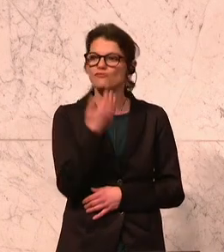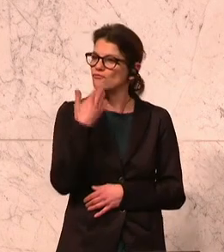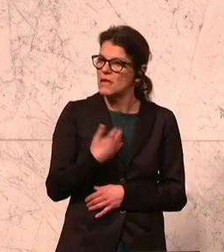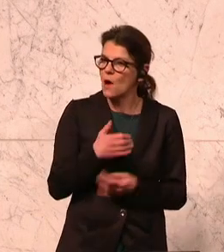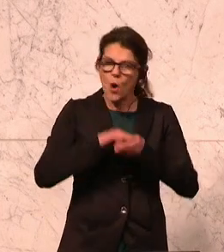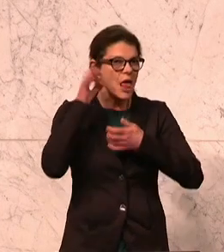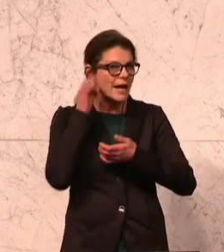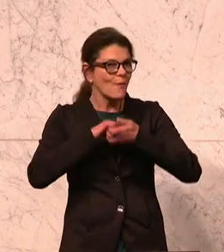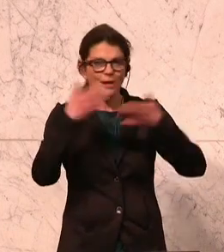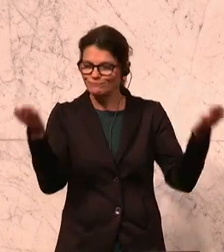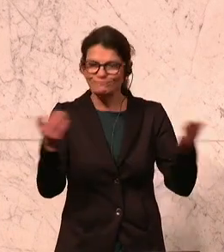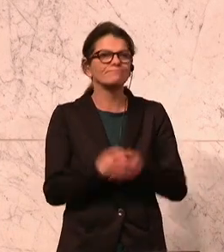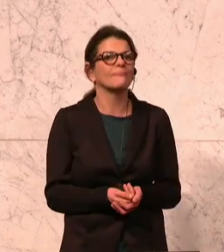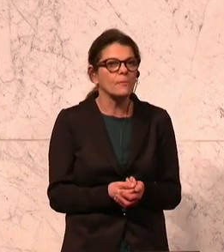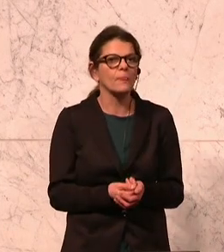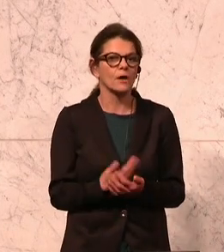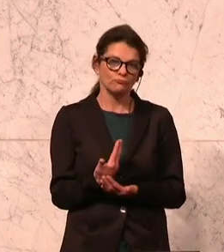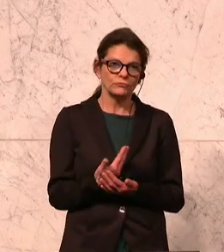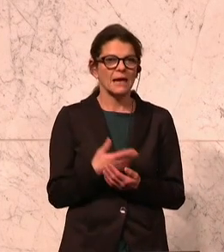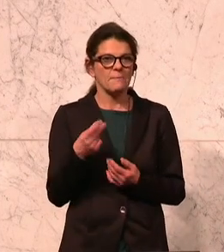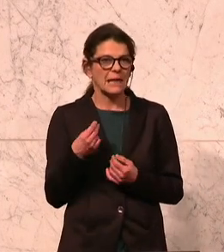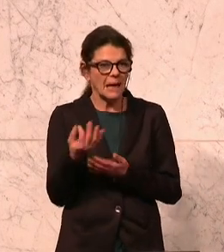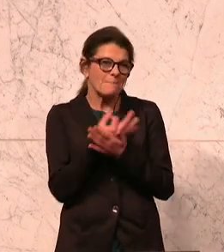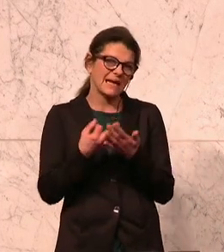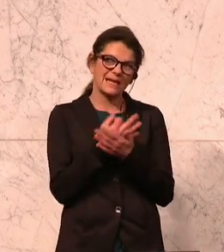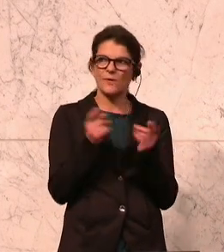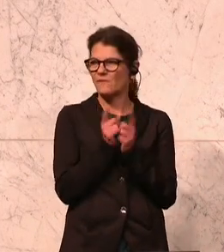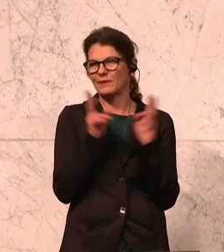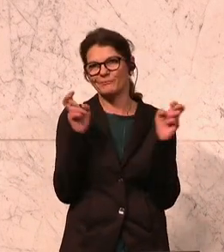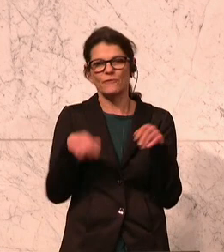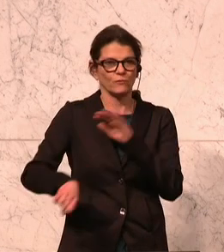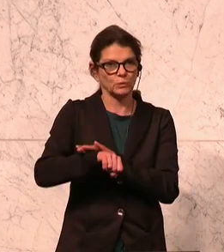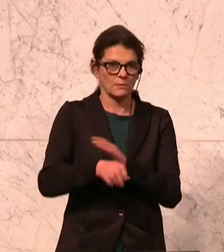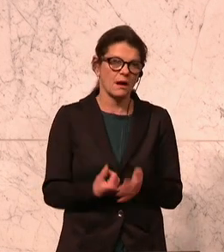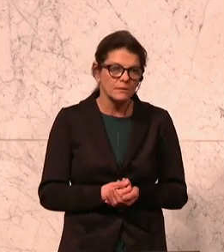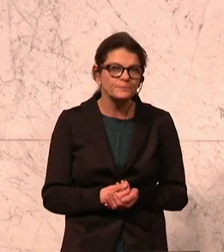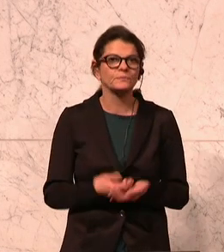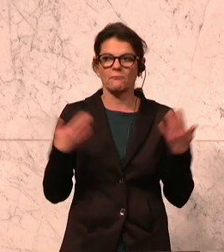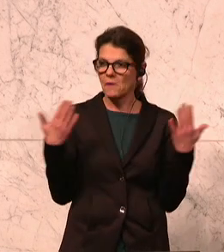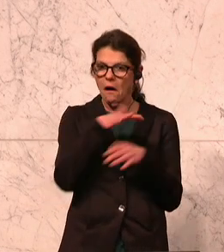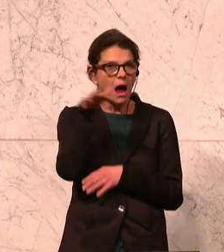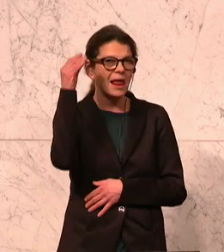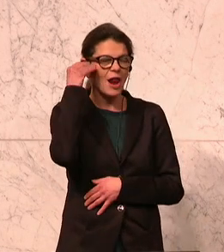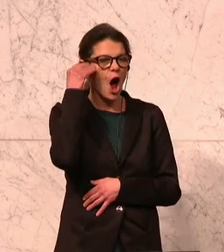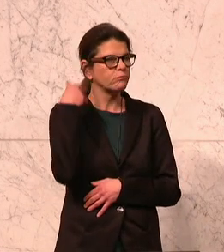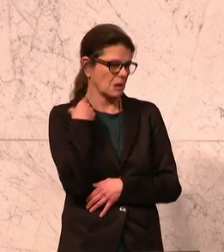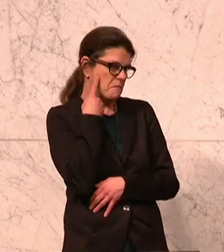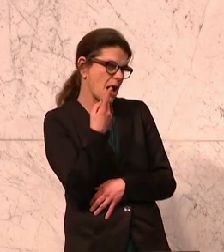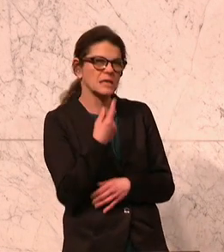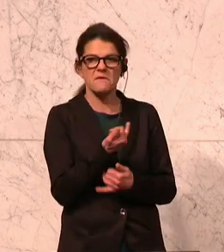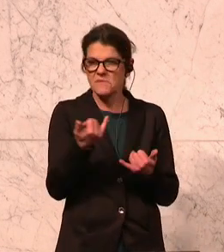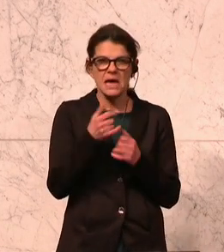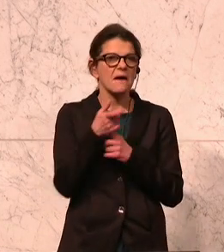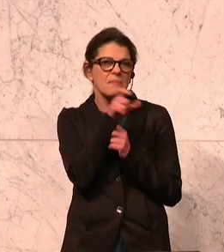Kolleginnen und Kollegen, mit der Bildung ist es ein bisschen wie mit dem Fußball. Jeder glaubt zu wissen, wie man die